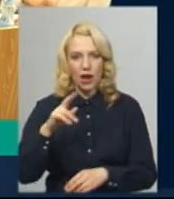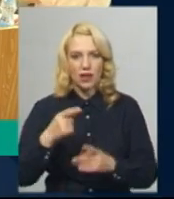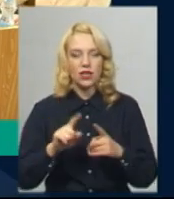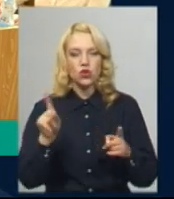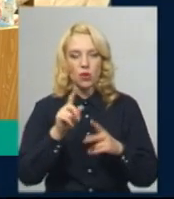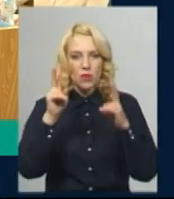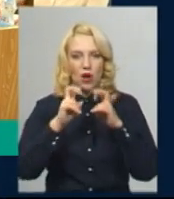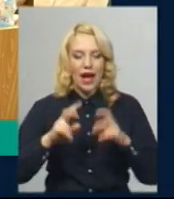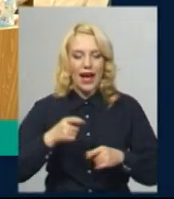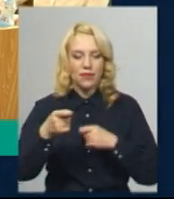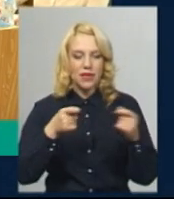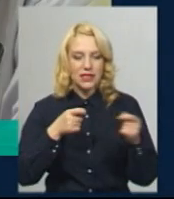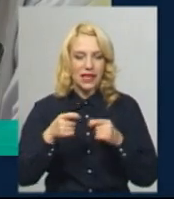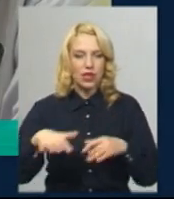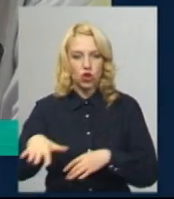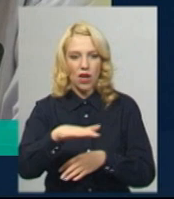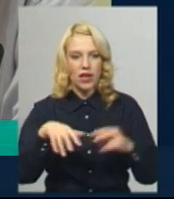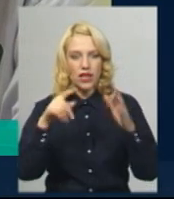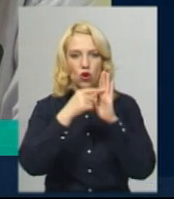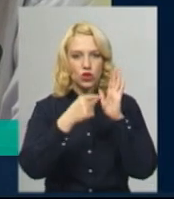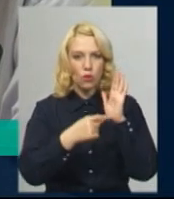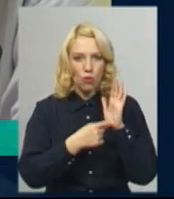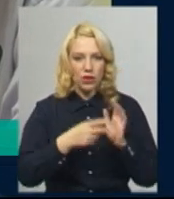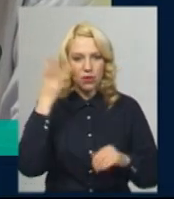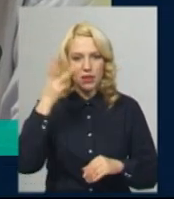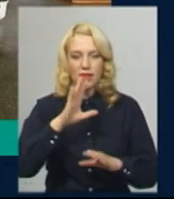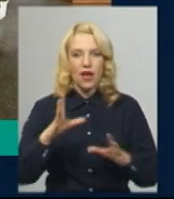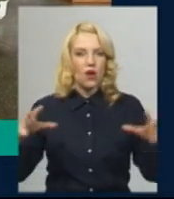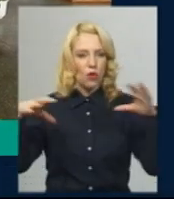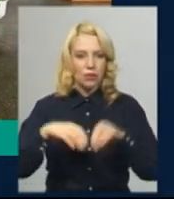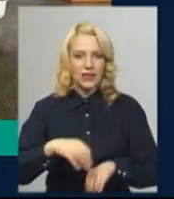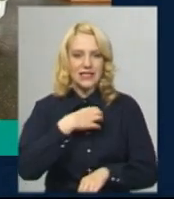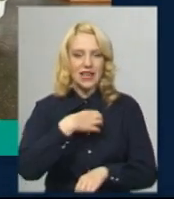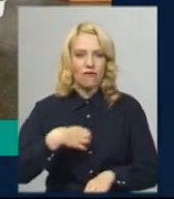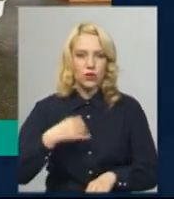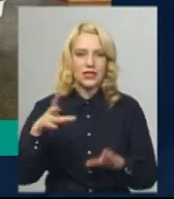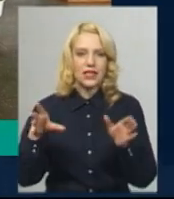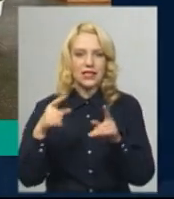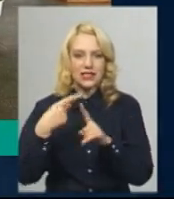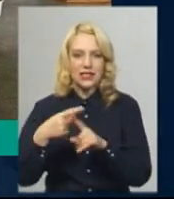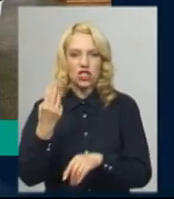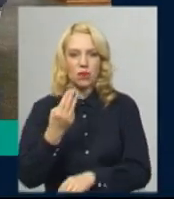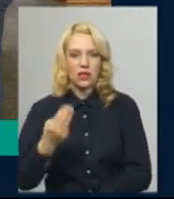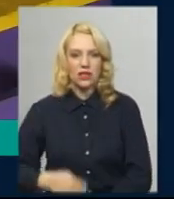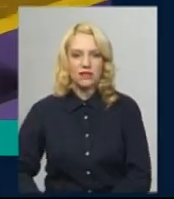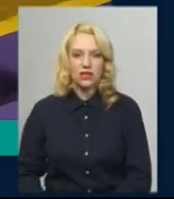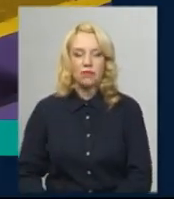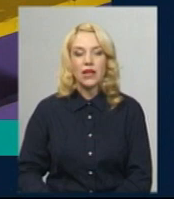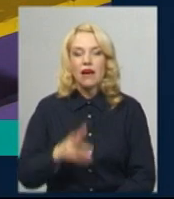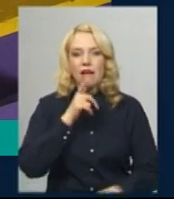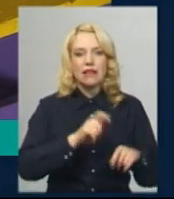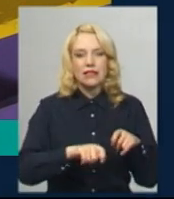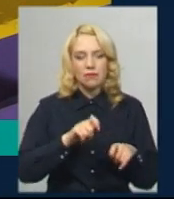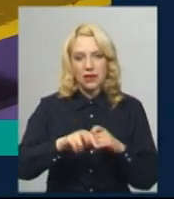адміністративно-територіальний розподіл Хмельниччини та не об'єднували Славутський район із Шепетівським. Інспектори Держпродспоживслужби перевіряли готовність